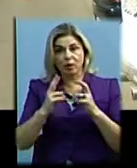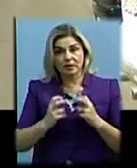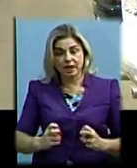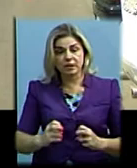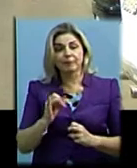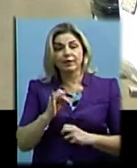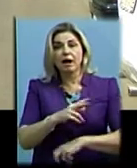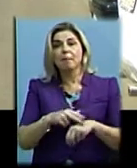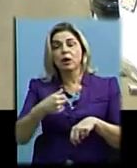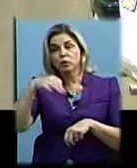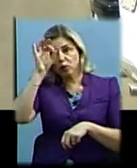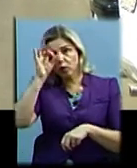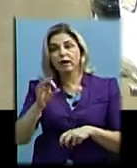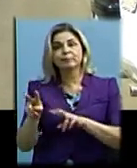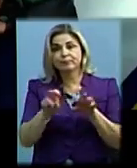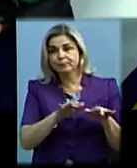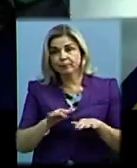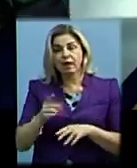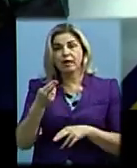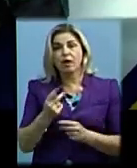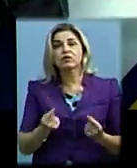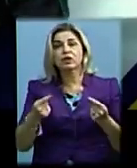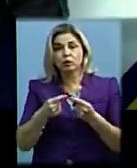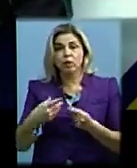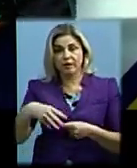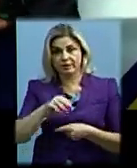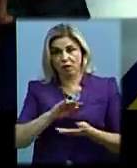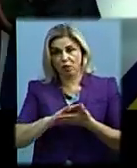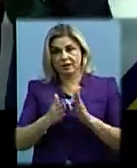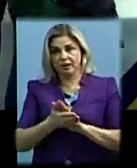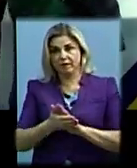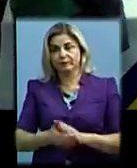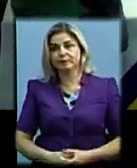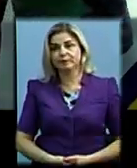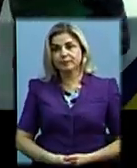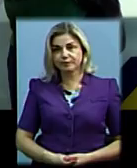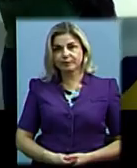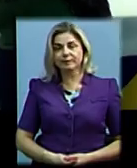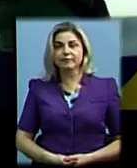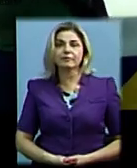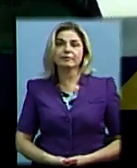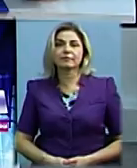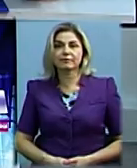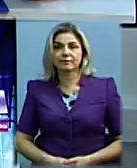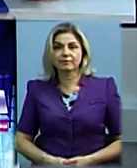відеореєстратору для встановлення усіх обставин. Світлана Кльосова, Олександр Пан. Телевізійні новини Миколаївщини.